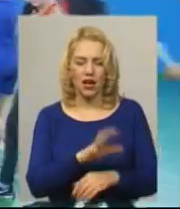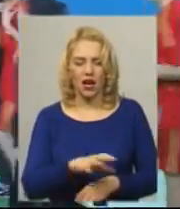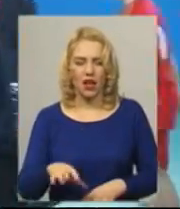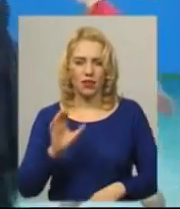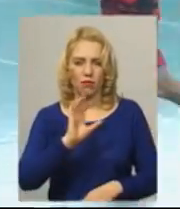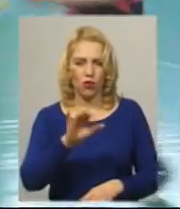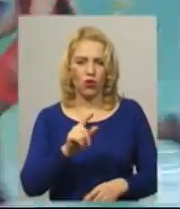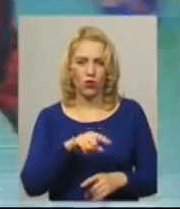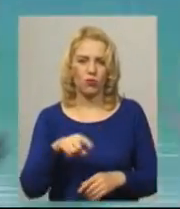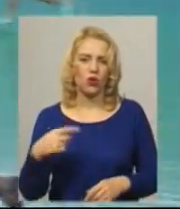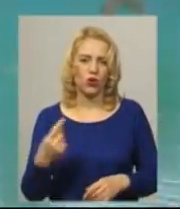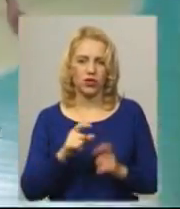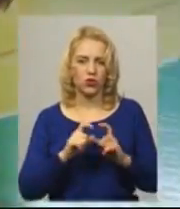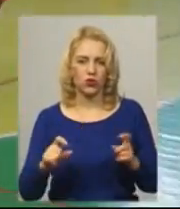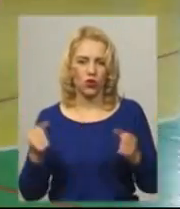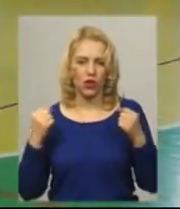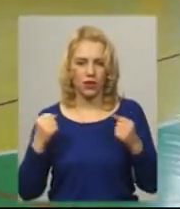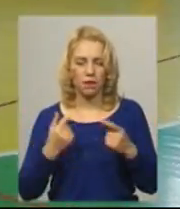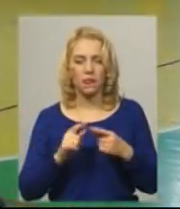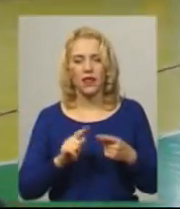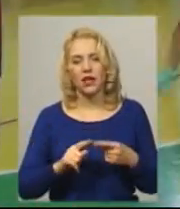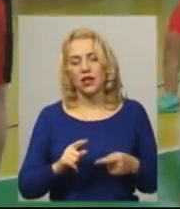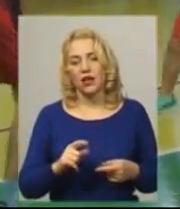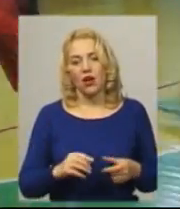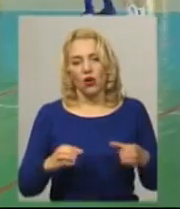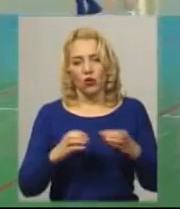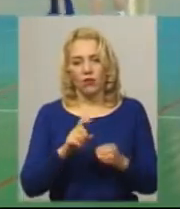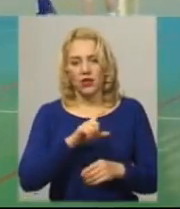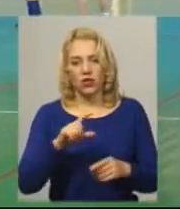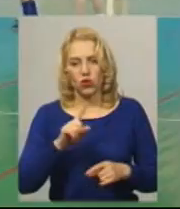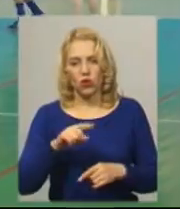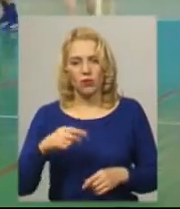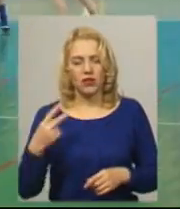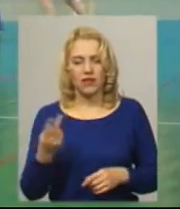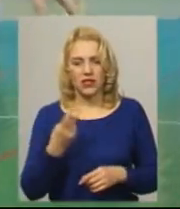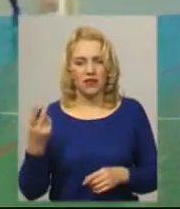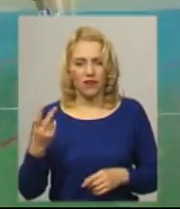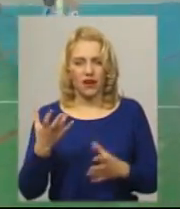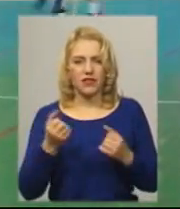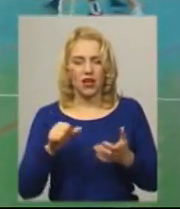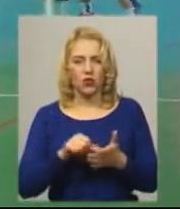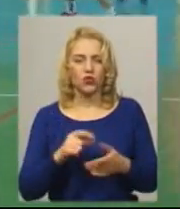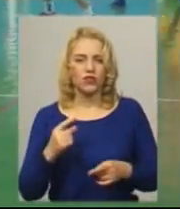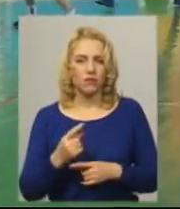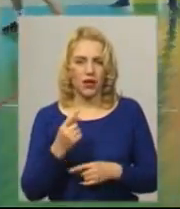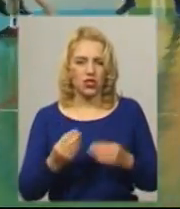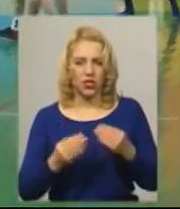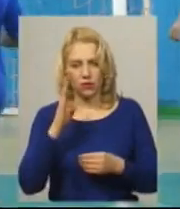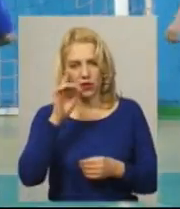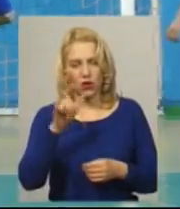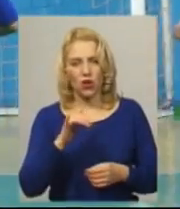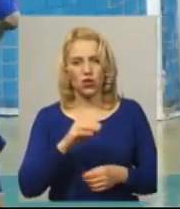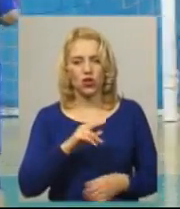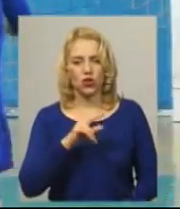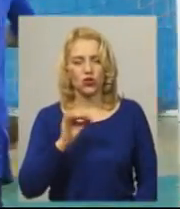США номер один. На міській спартакіалі з ганболу команда школи номер 22 взяла участь перше. Геревець цієї команди Іван Чорнуус